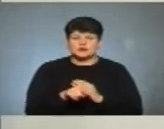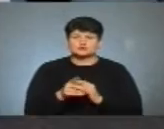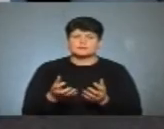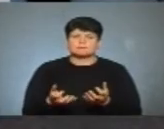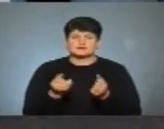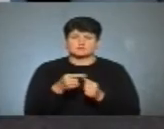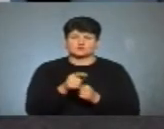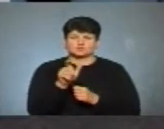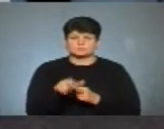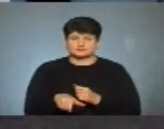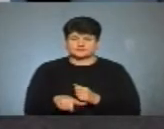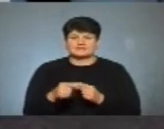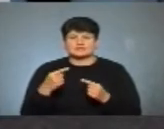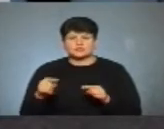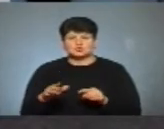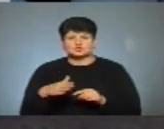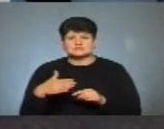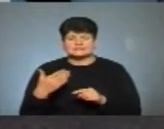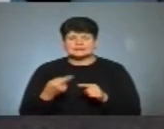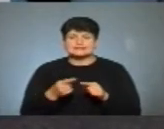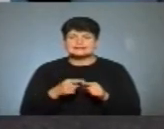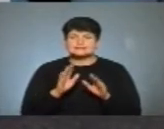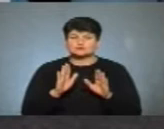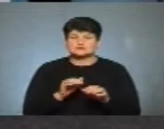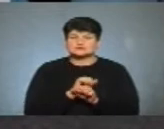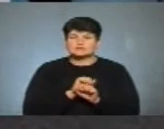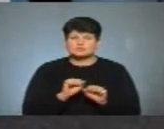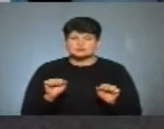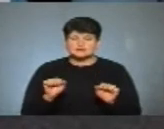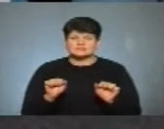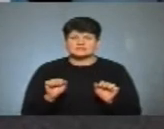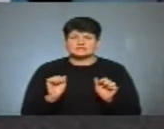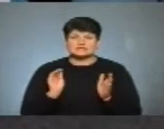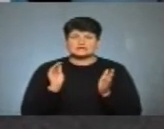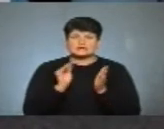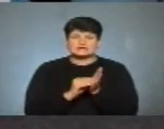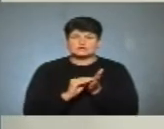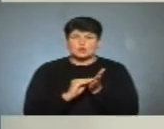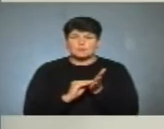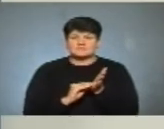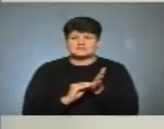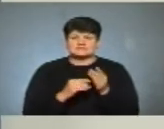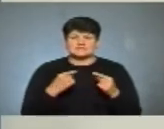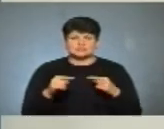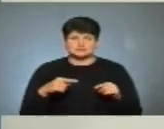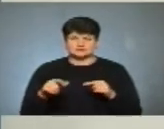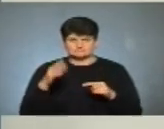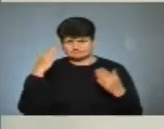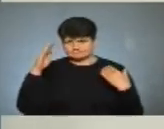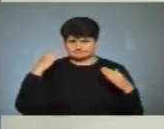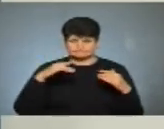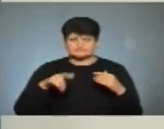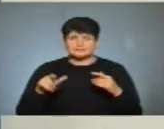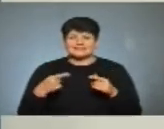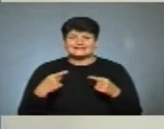він підтримав саме цього кандидата. З іншої сторони це буде унеможливлювати, скажімо так, дописування іншими, скажімо, сторонніми особами